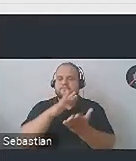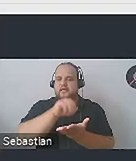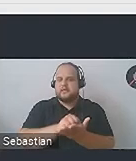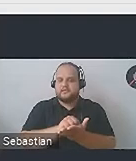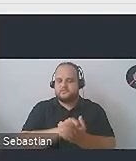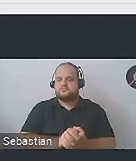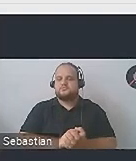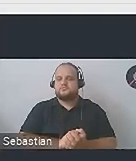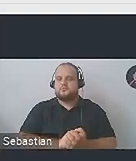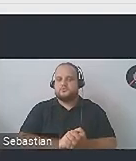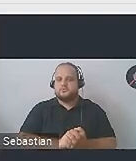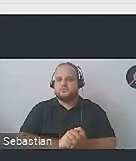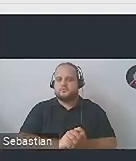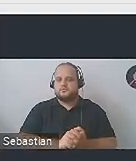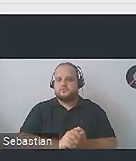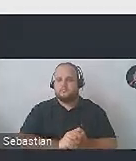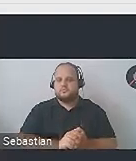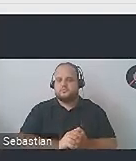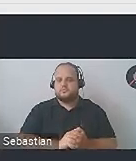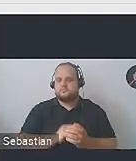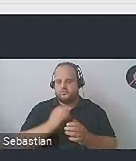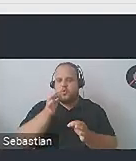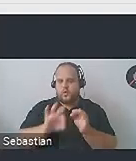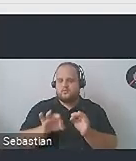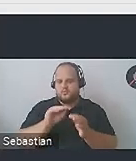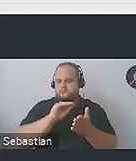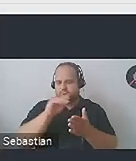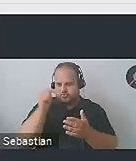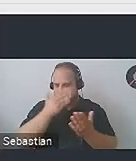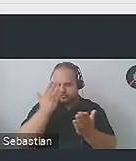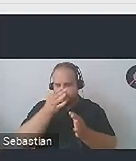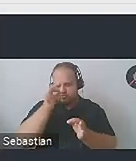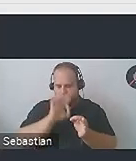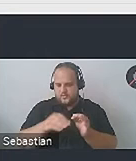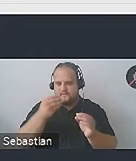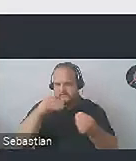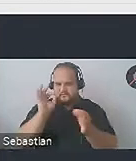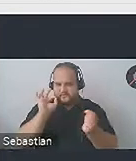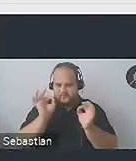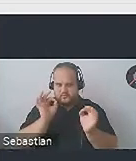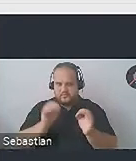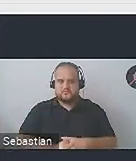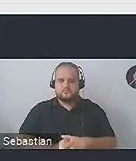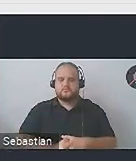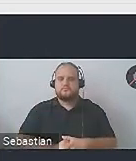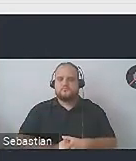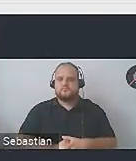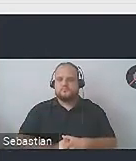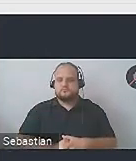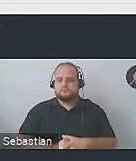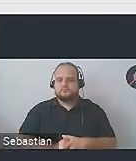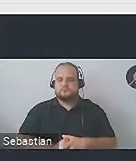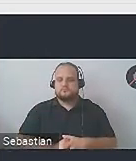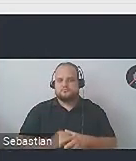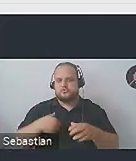bardzo dokładnie rozpisane. Więc tam możecie śmiało doczytać o nich znacznie więcej. Ja tutaj je wypisałam. Wypisałam